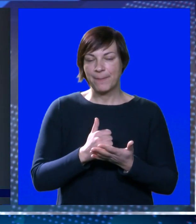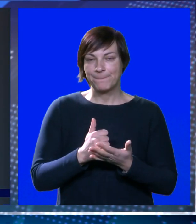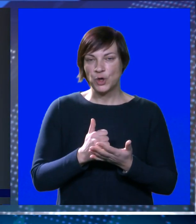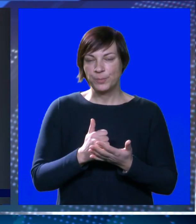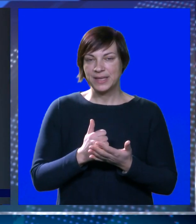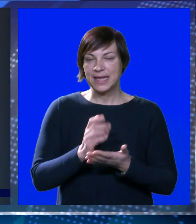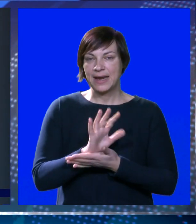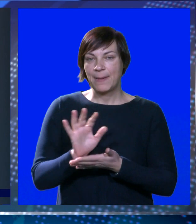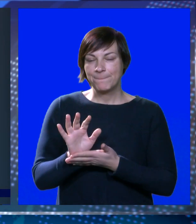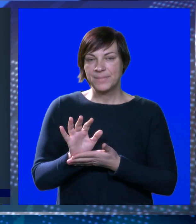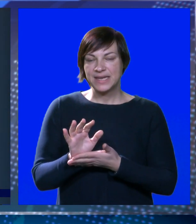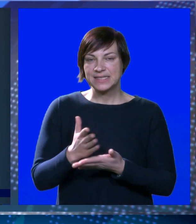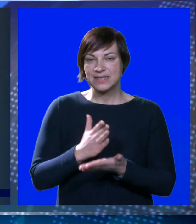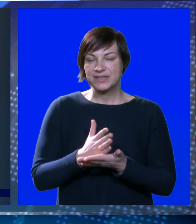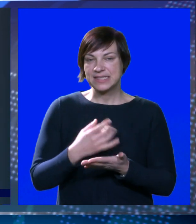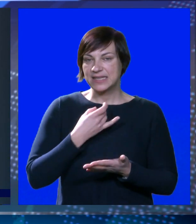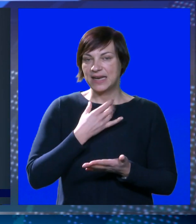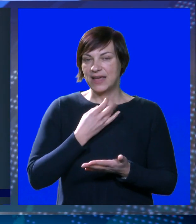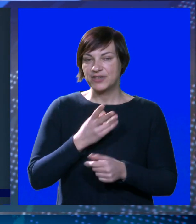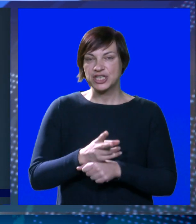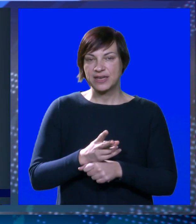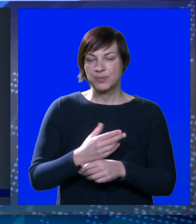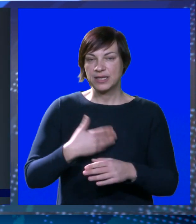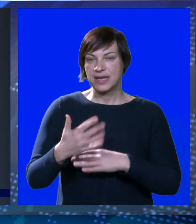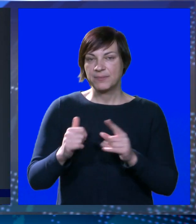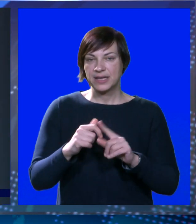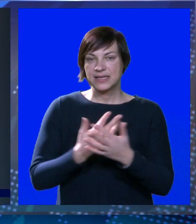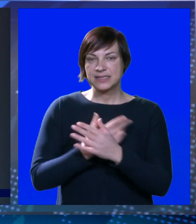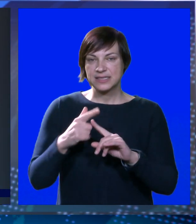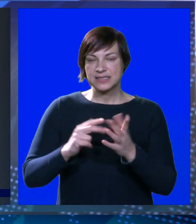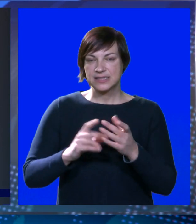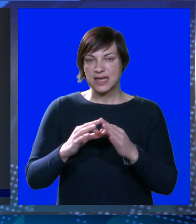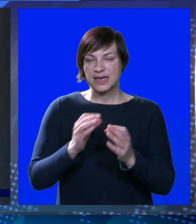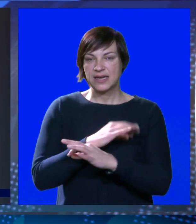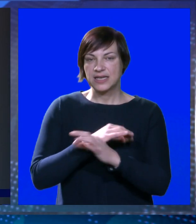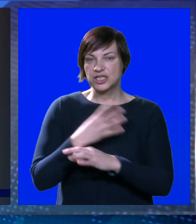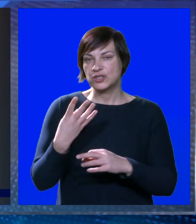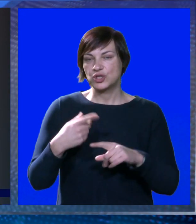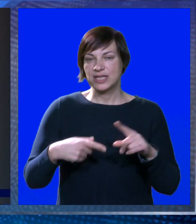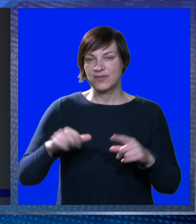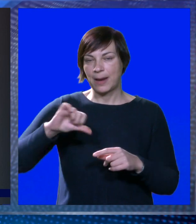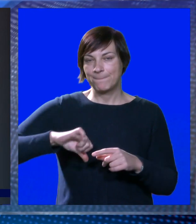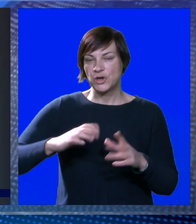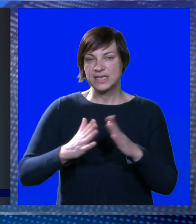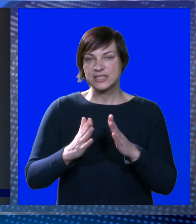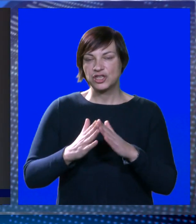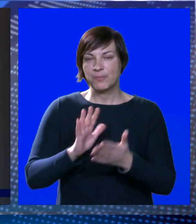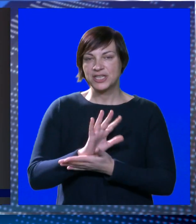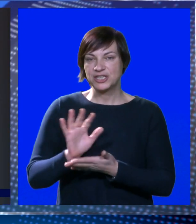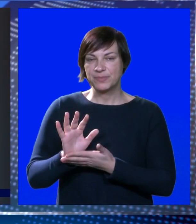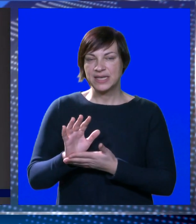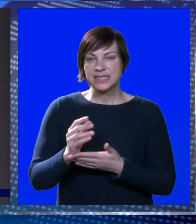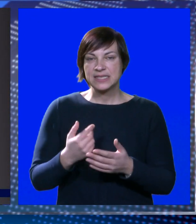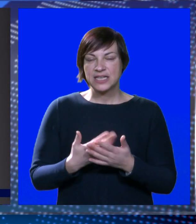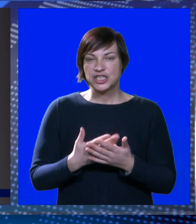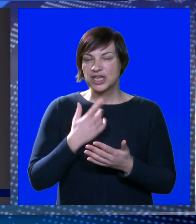nad predstavnicom Centralna Afričke Republike, zatim Kazahstana. Nažalost u četvrfinalu poraza domaće predstavnice